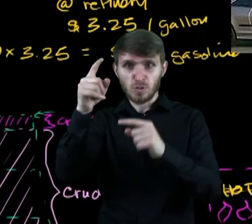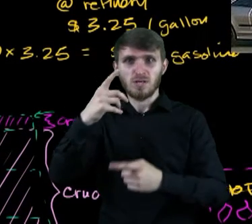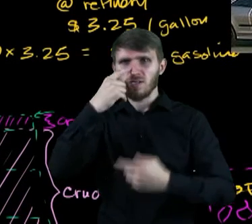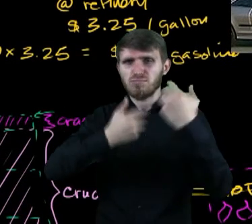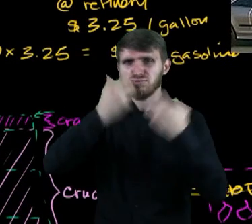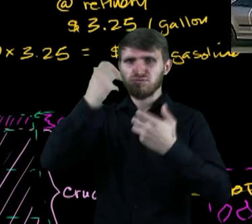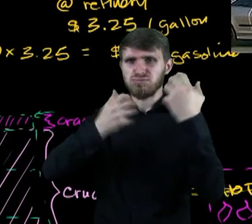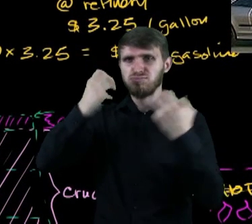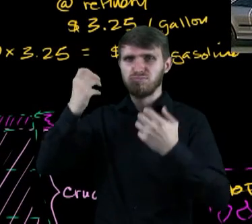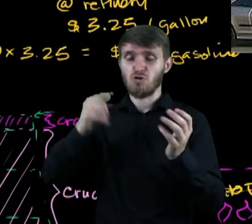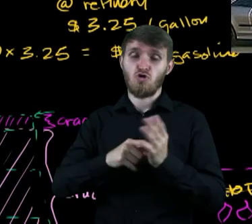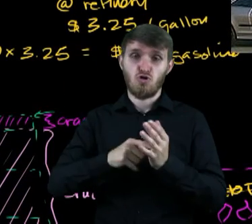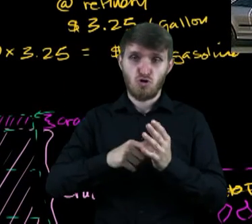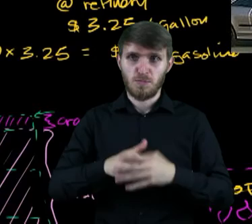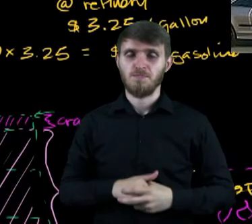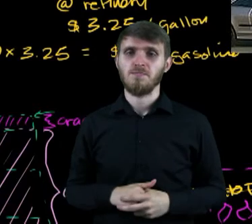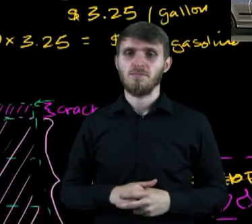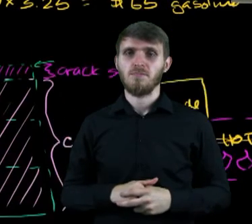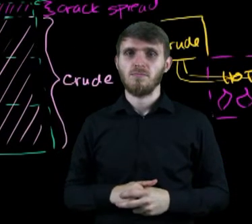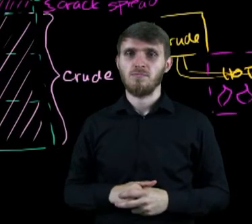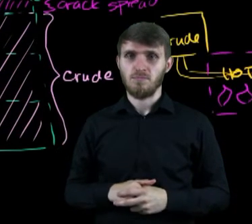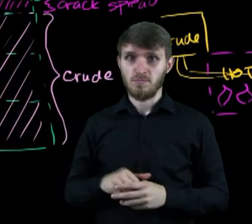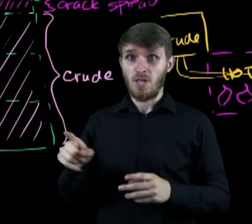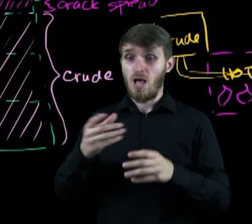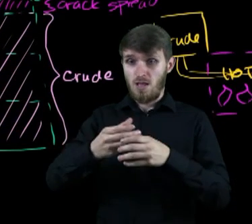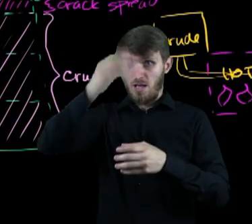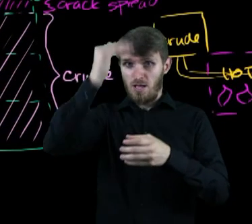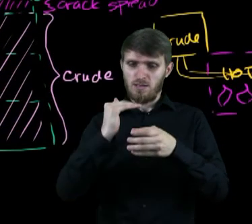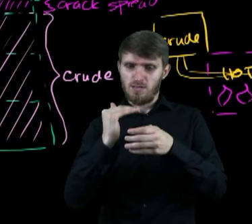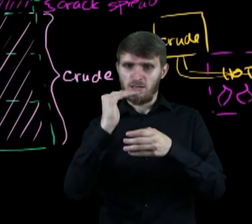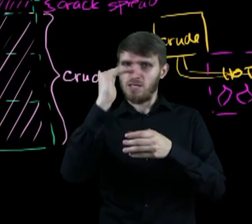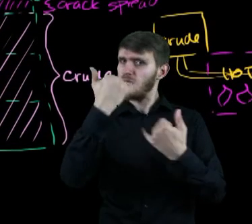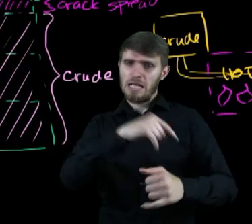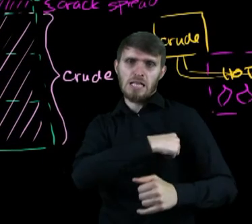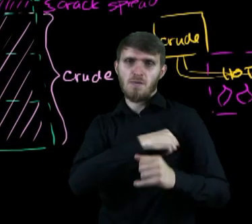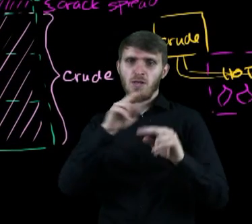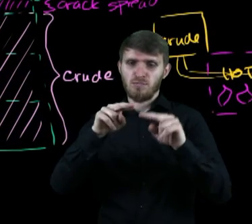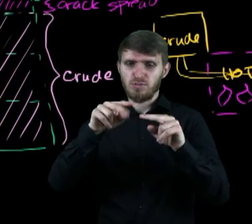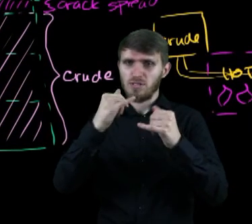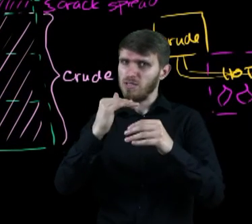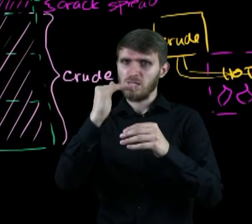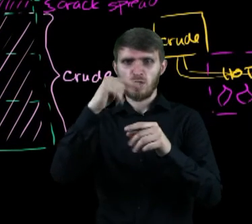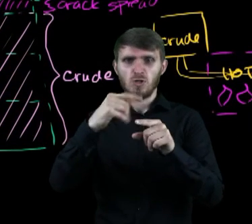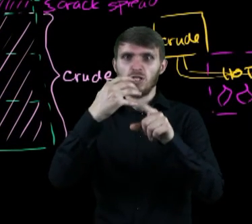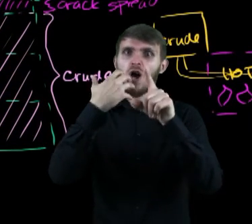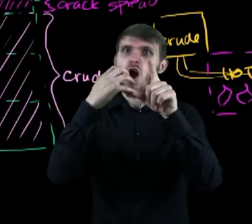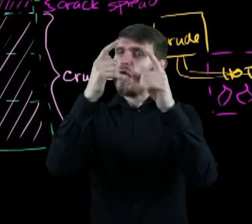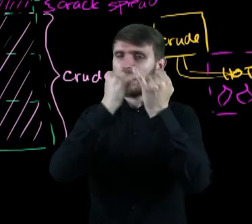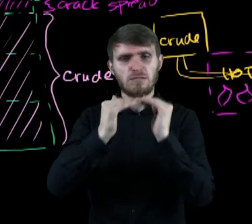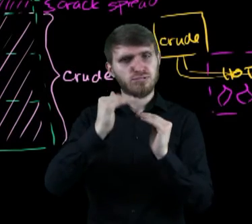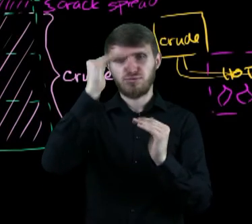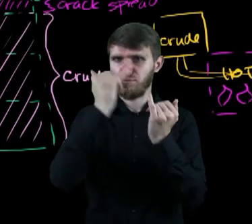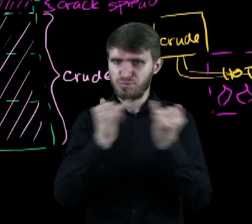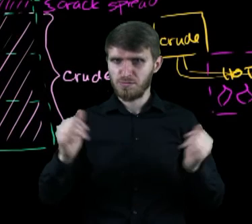na zdjęciu. Rafineria ma mnóstwo takich kolumn. Każdy składnik ropy w kolumnie ma inną